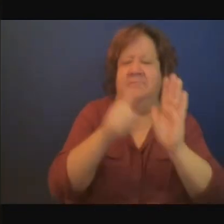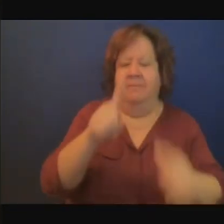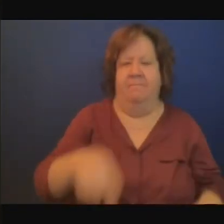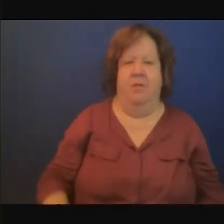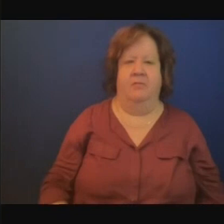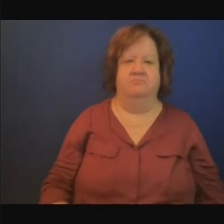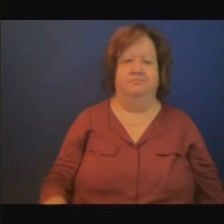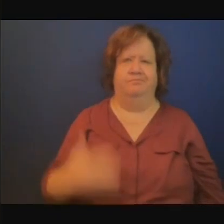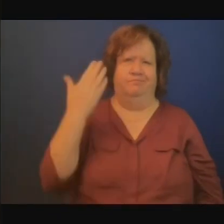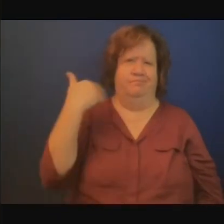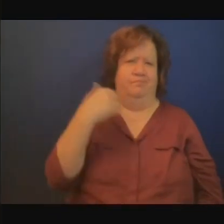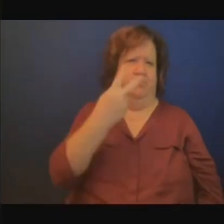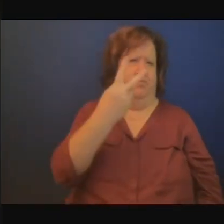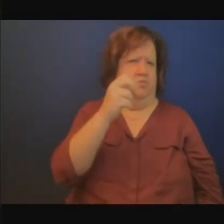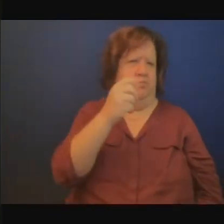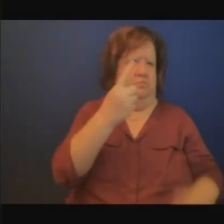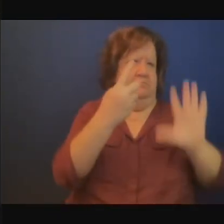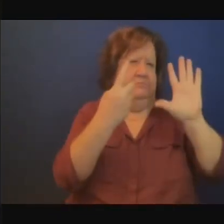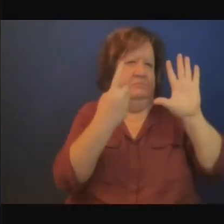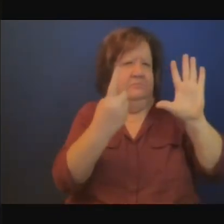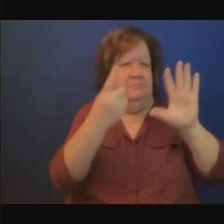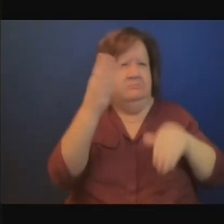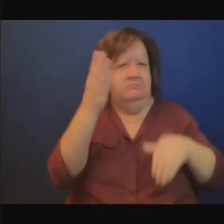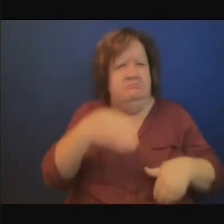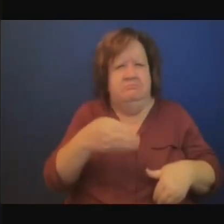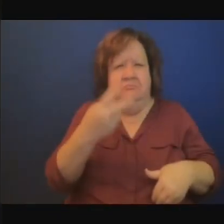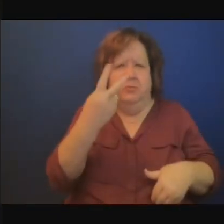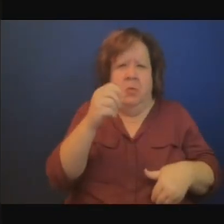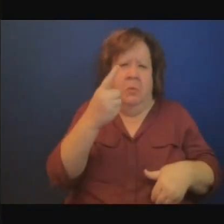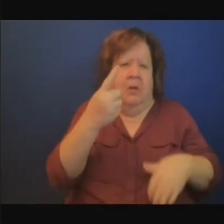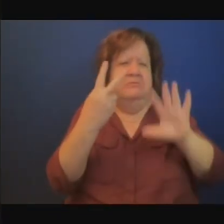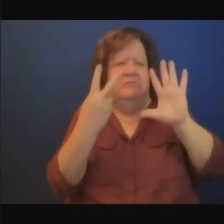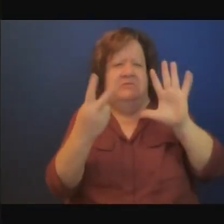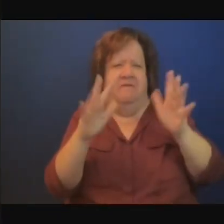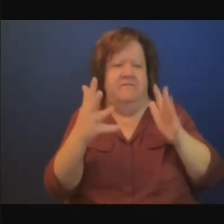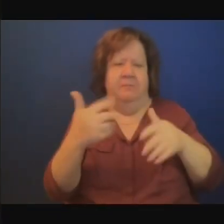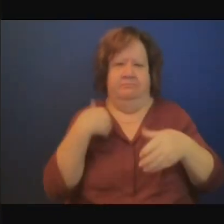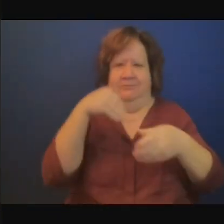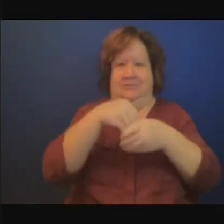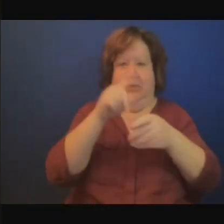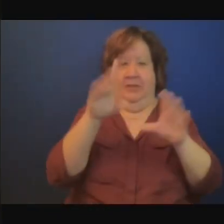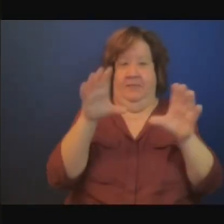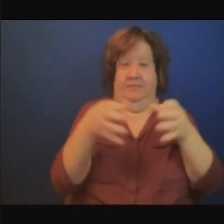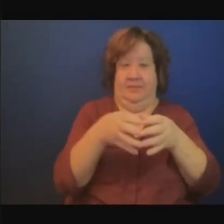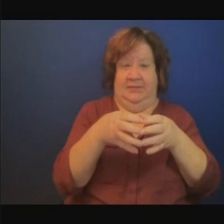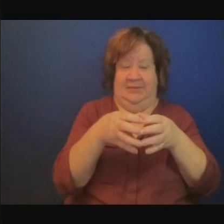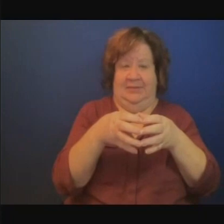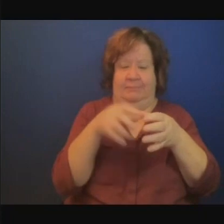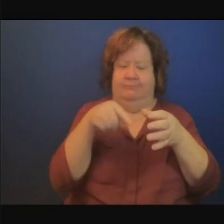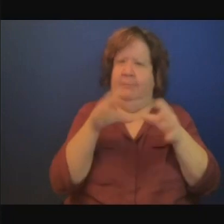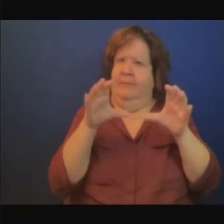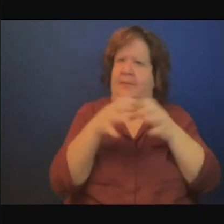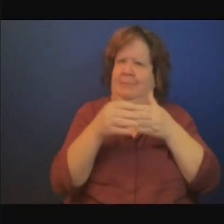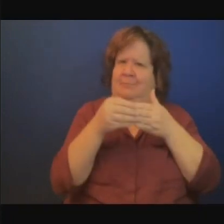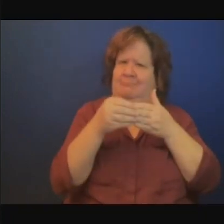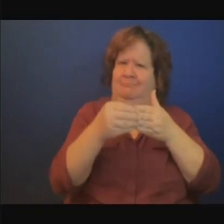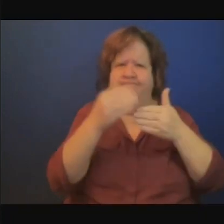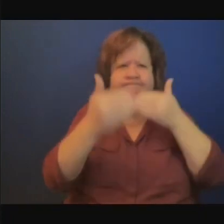autos des politiques stratégiques des plans d'action et on a même essayé de calculer le coût du plan d'action